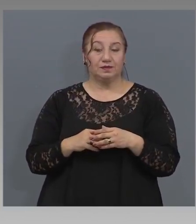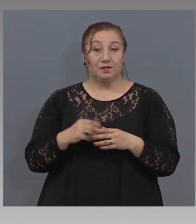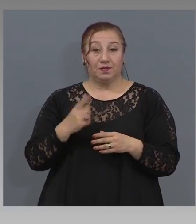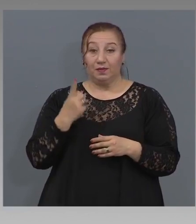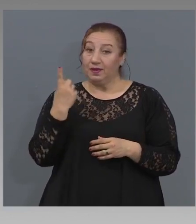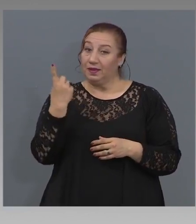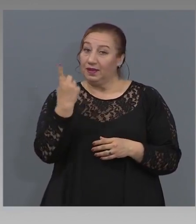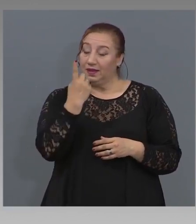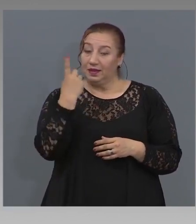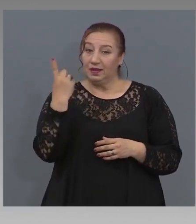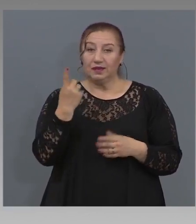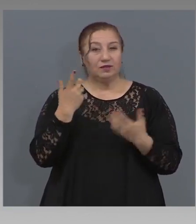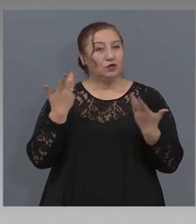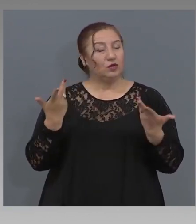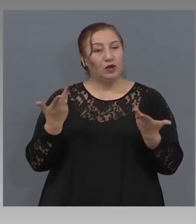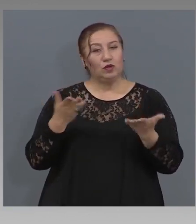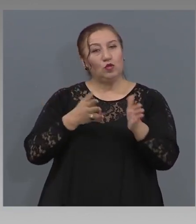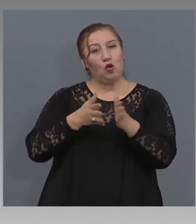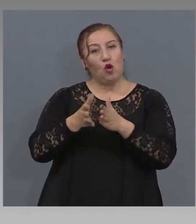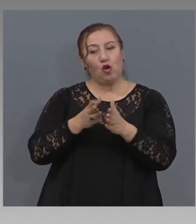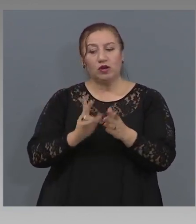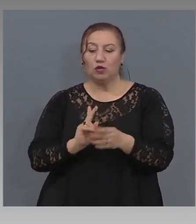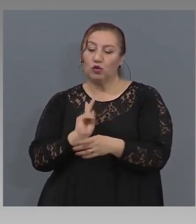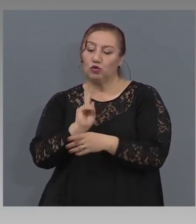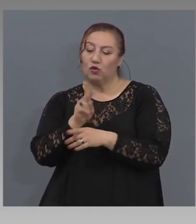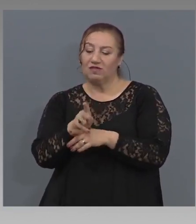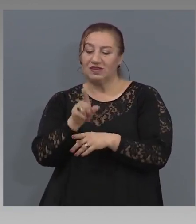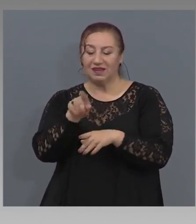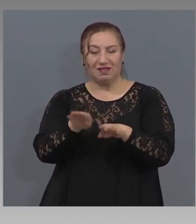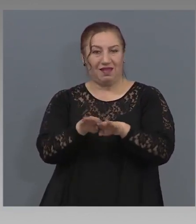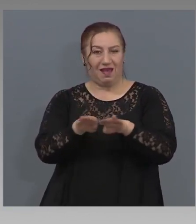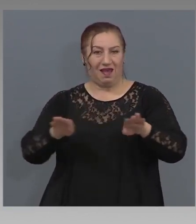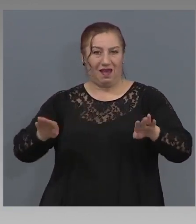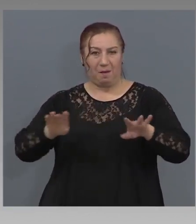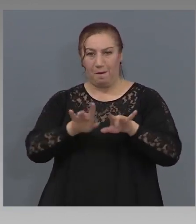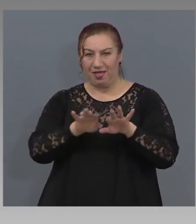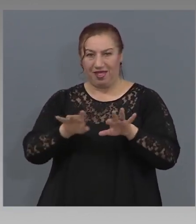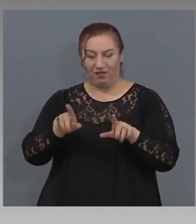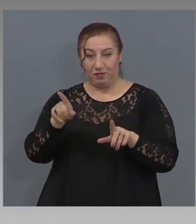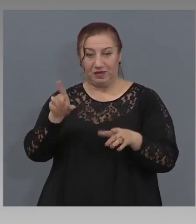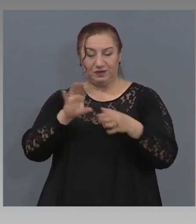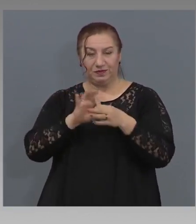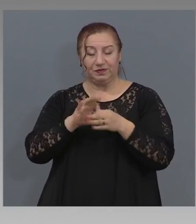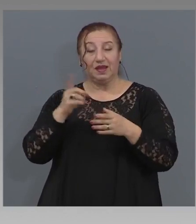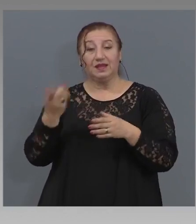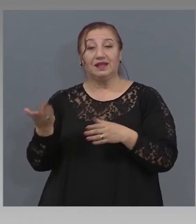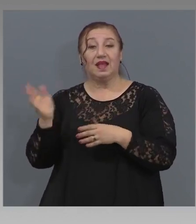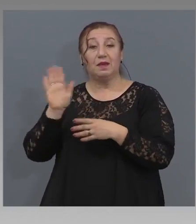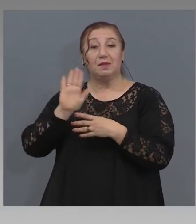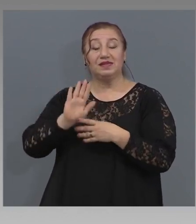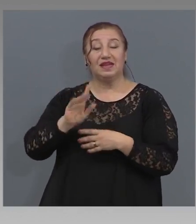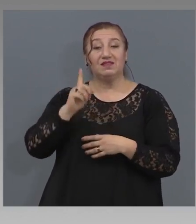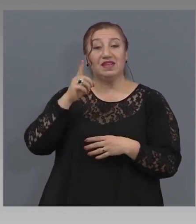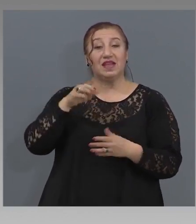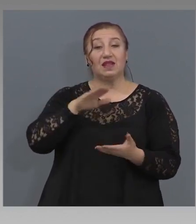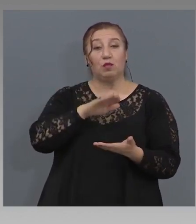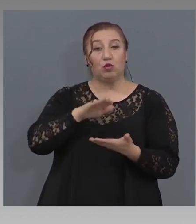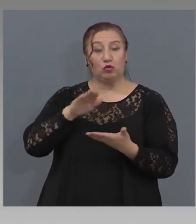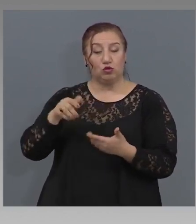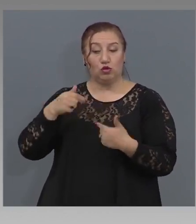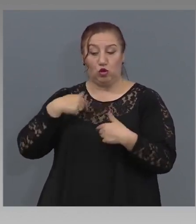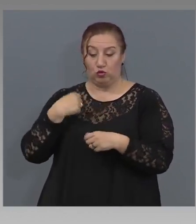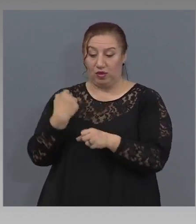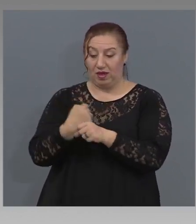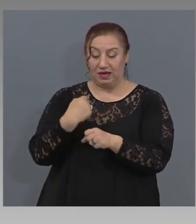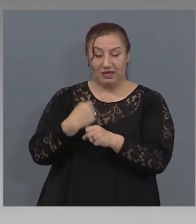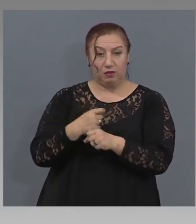Единственото нещо, с което хората, които влизат в тази платформа, се увързват, е да представят един продукт, който е отговаря на стандарта за безопасност, който ние разработваме